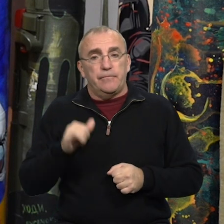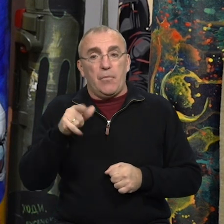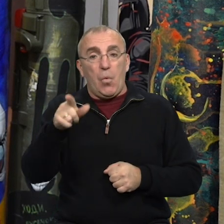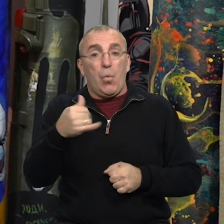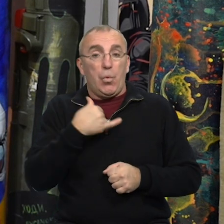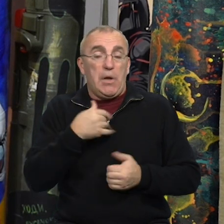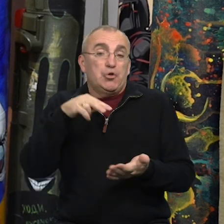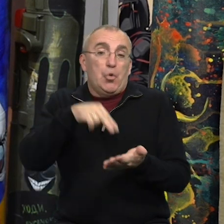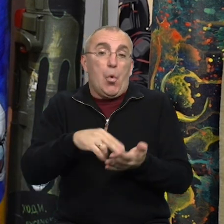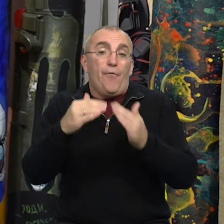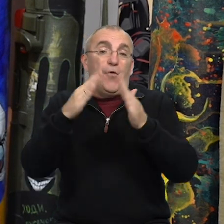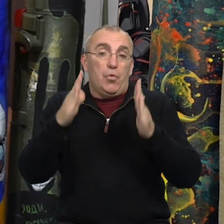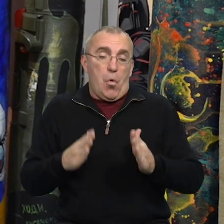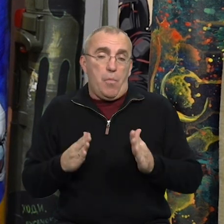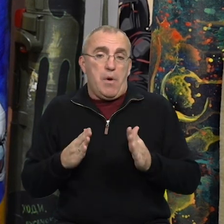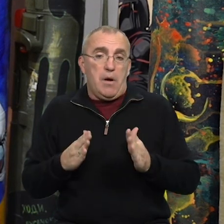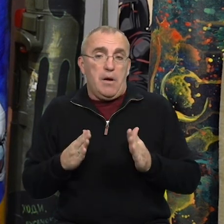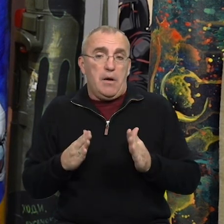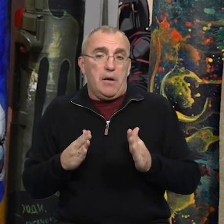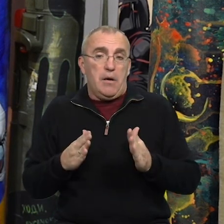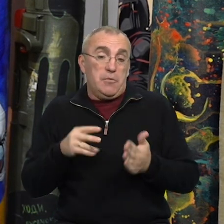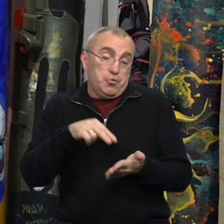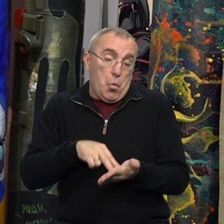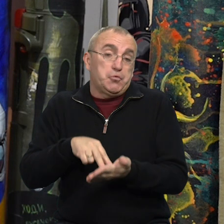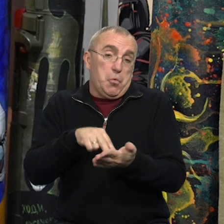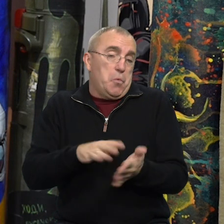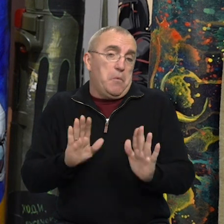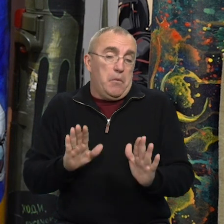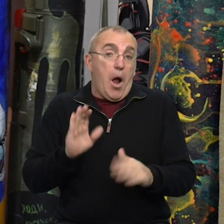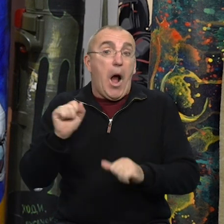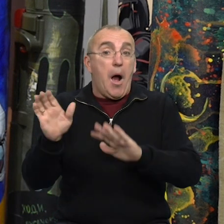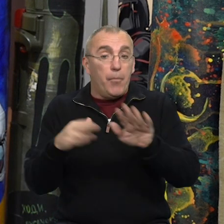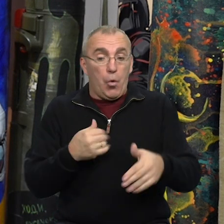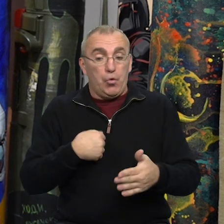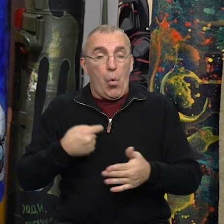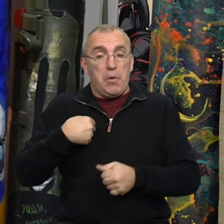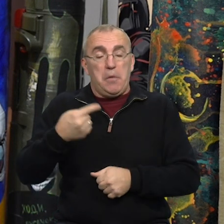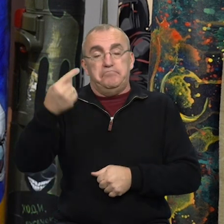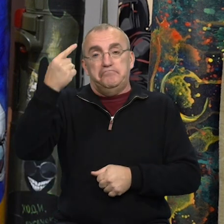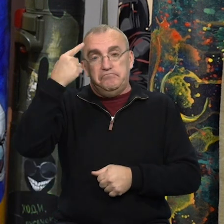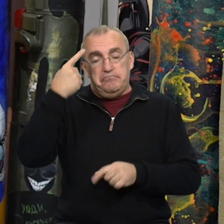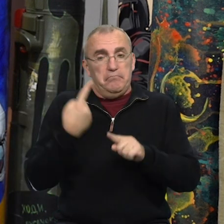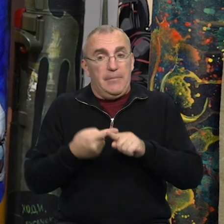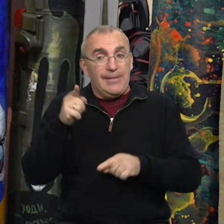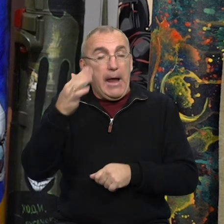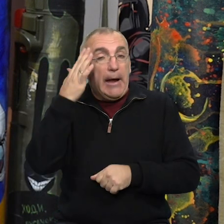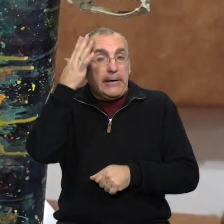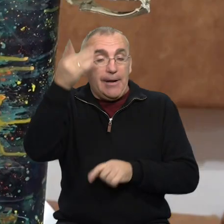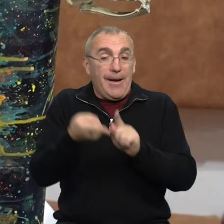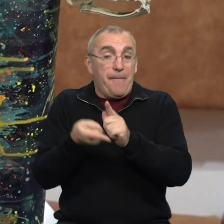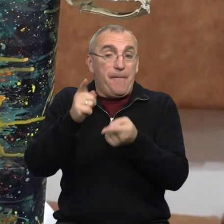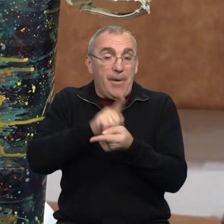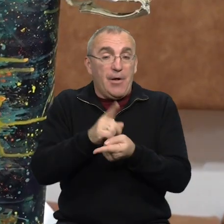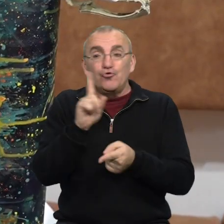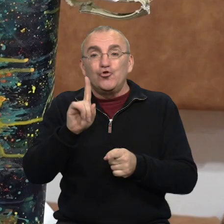І він у нас просто стояв вдома. Ну, стоїть, а потім до нас дійшла та ідея,